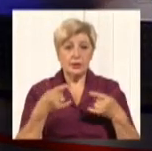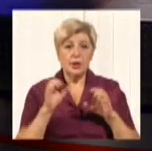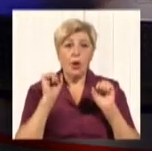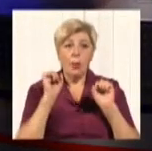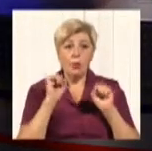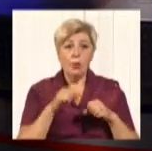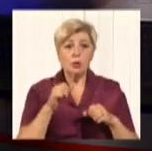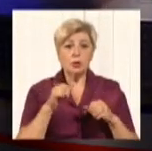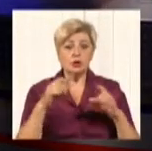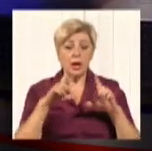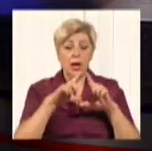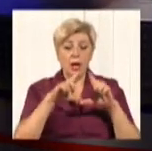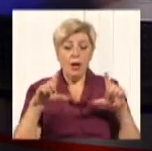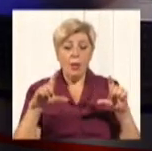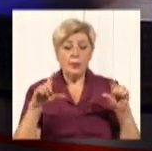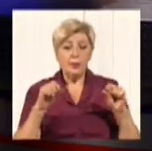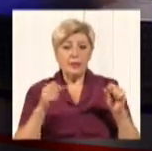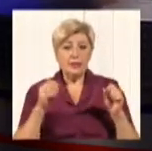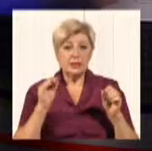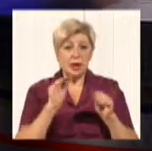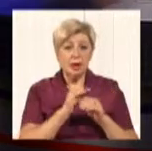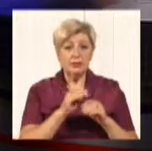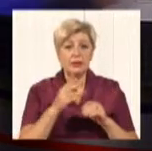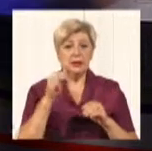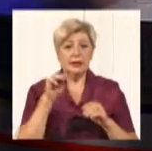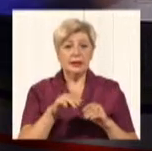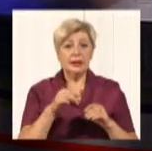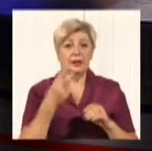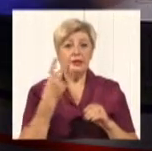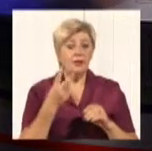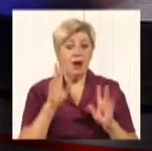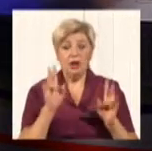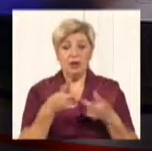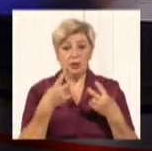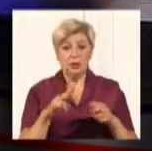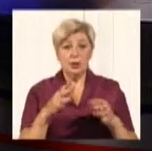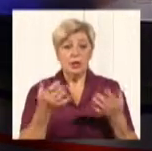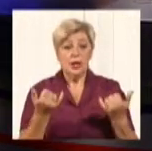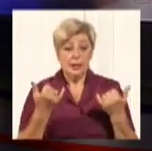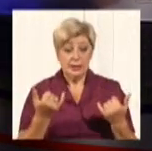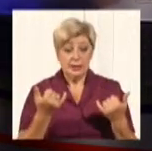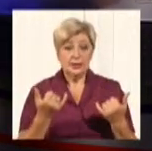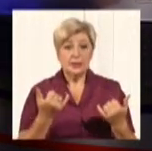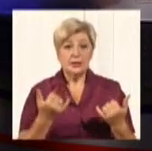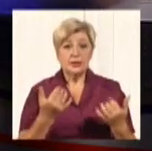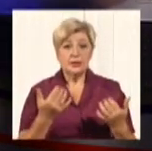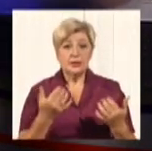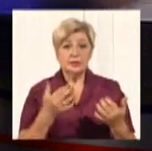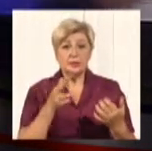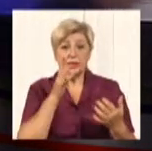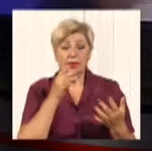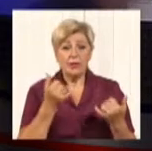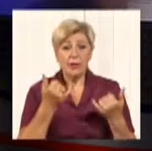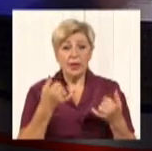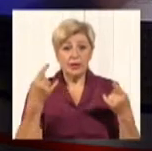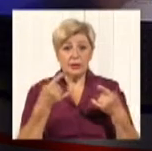приставка Т2 вам не знадобиться зовсім. Адже сучасні телевізори вже